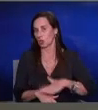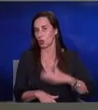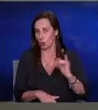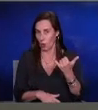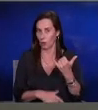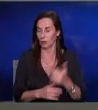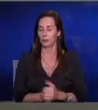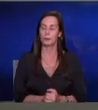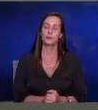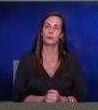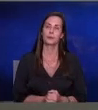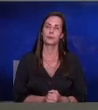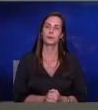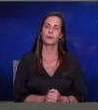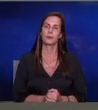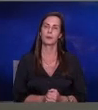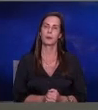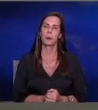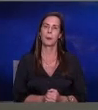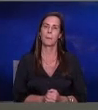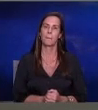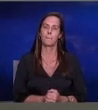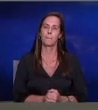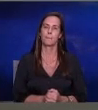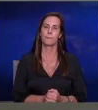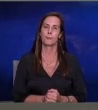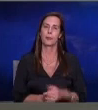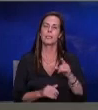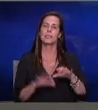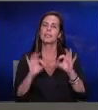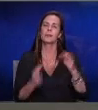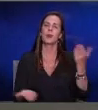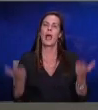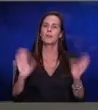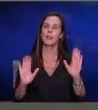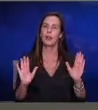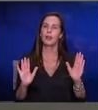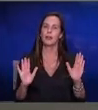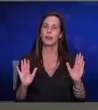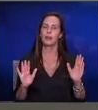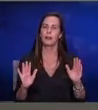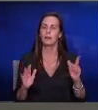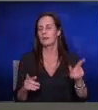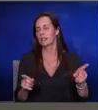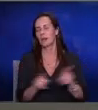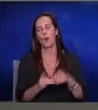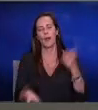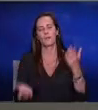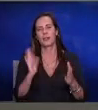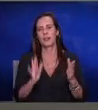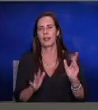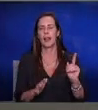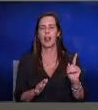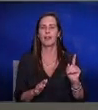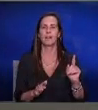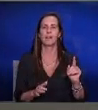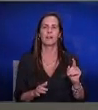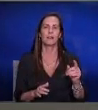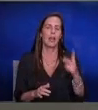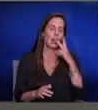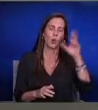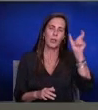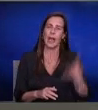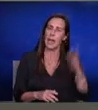אז כמו שאמרתי זה בדיוק ההבדל בין לראות מישהו בלונדיני ולהמין שהוא בלונדיני או בין לראות מישהו בלונדיני ולא